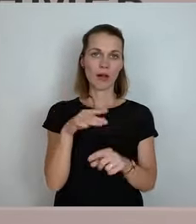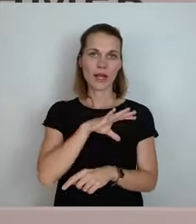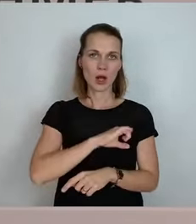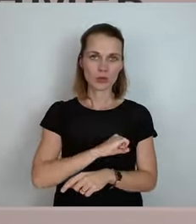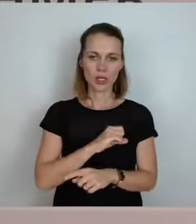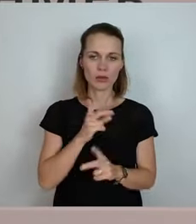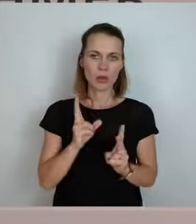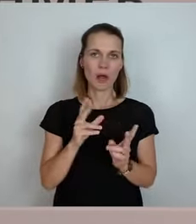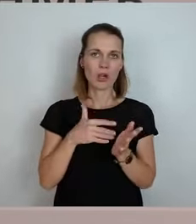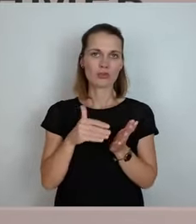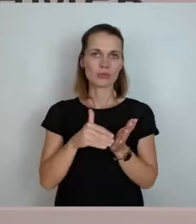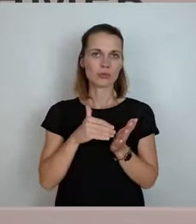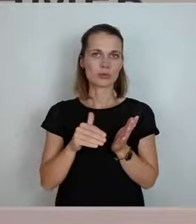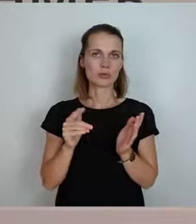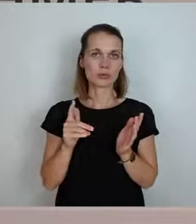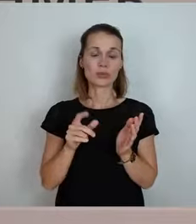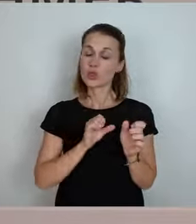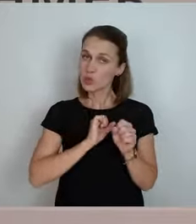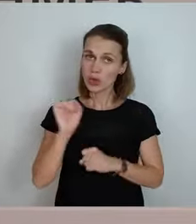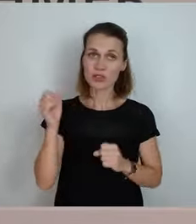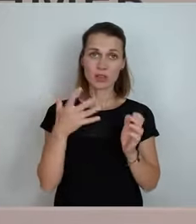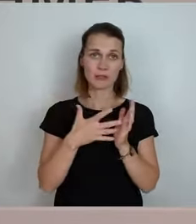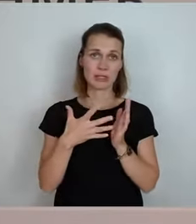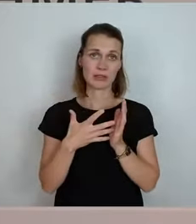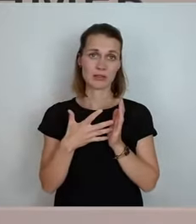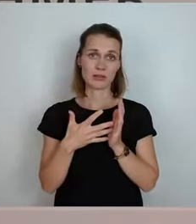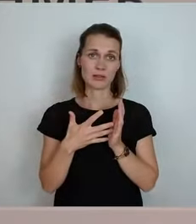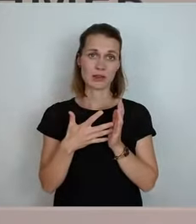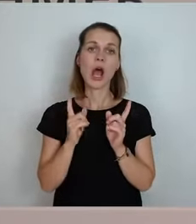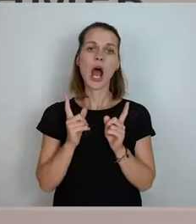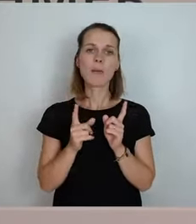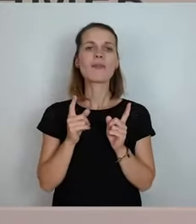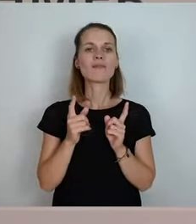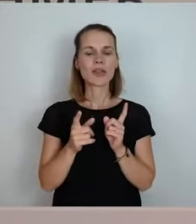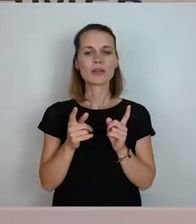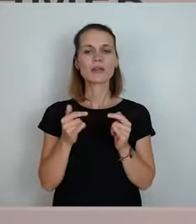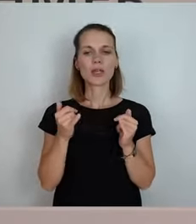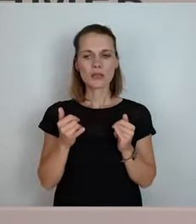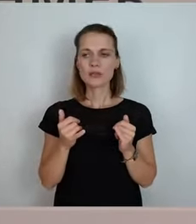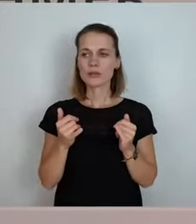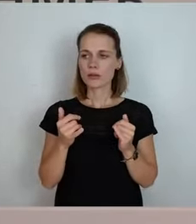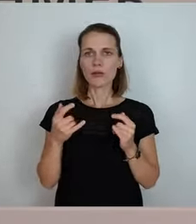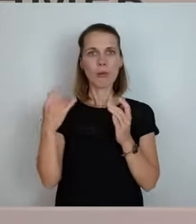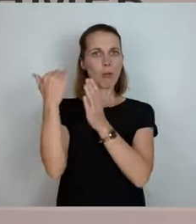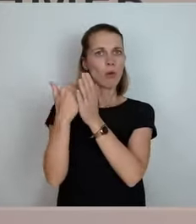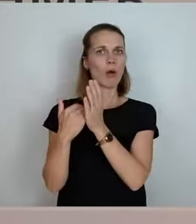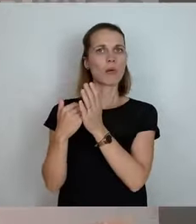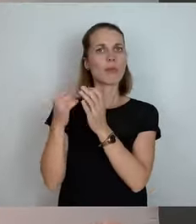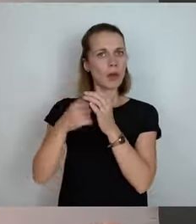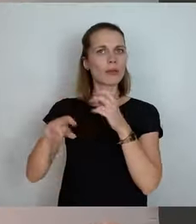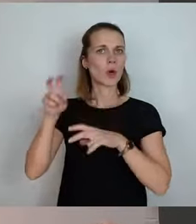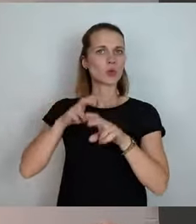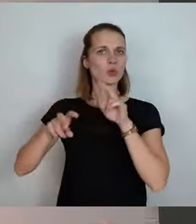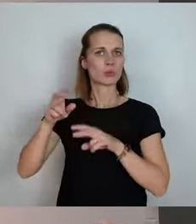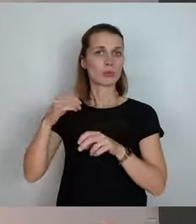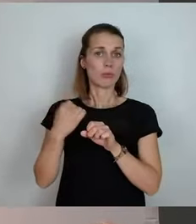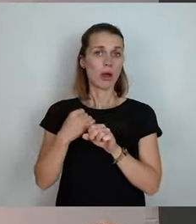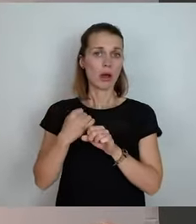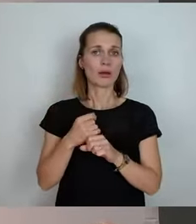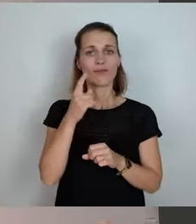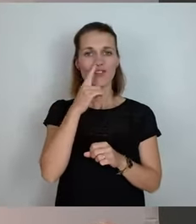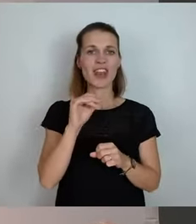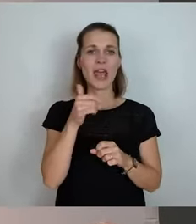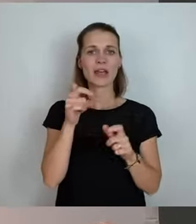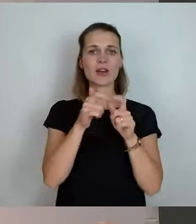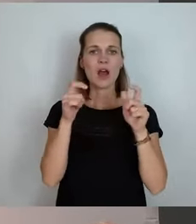Und das Testen wird trotzdem da sein. Aber wenn man jetzt auf diesem Weg das mit hinkriegt, dann machen. Und wenn die erste Anlage in Betrieb geht, ist